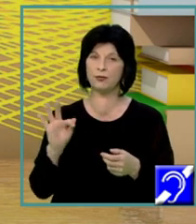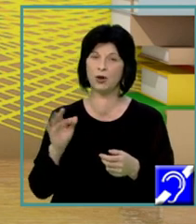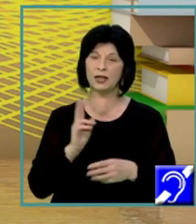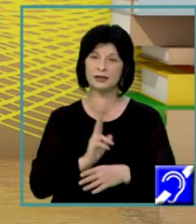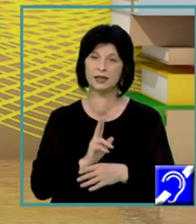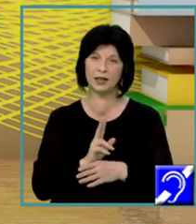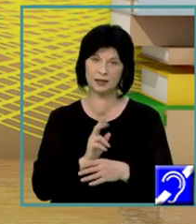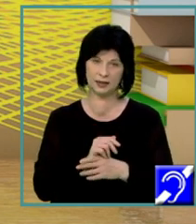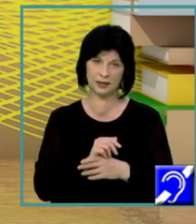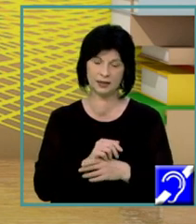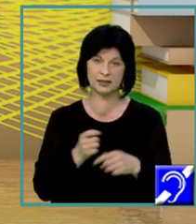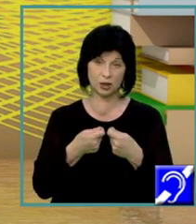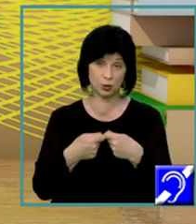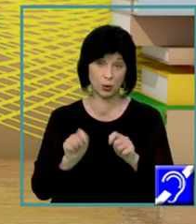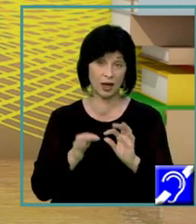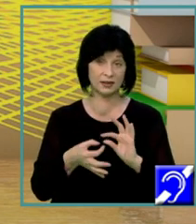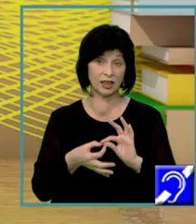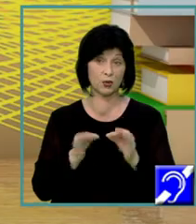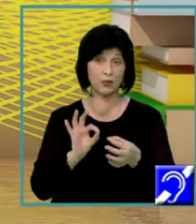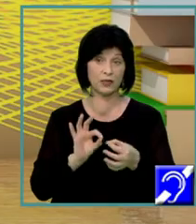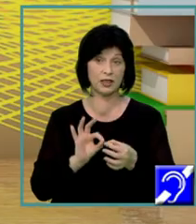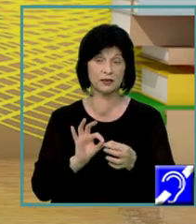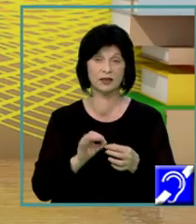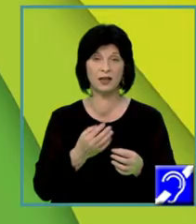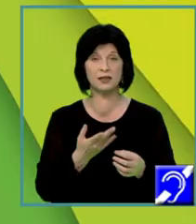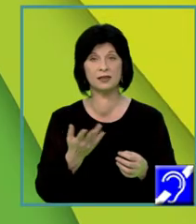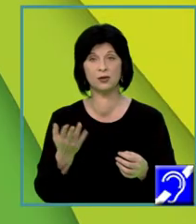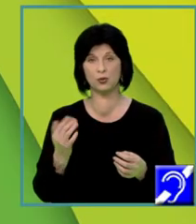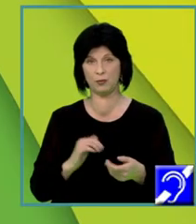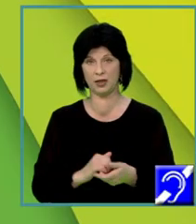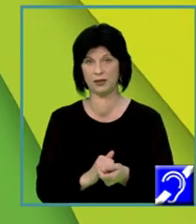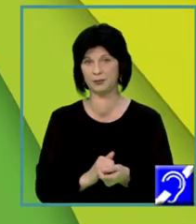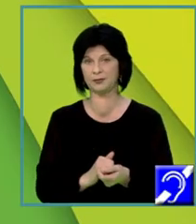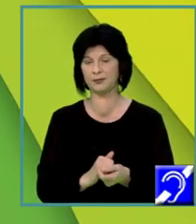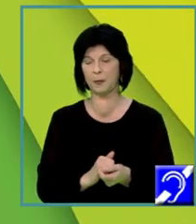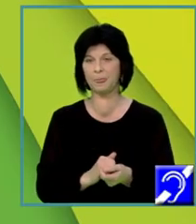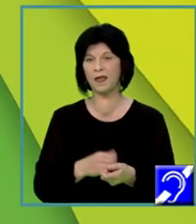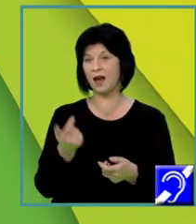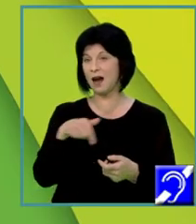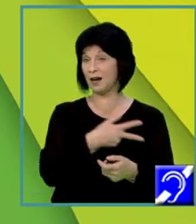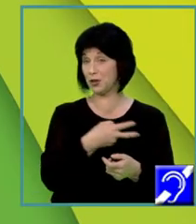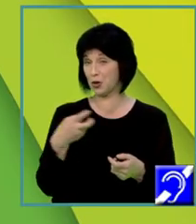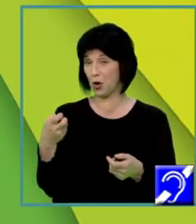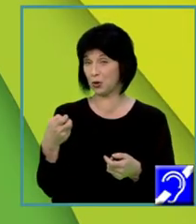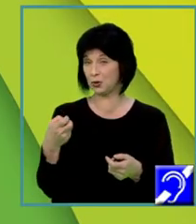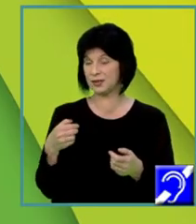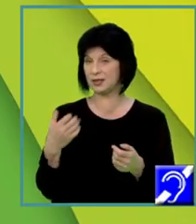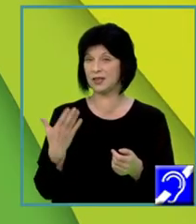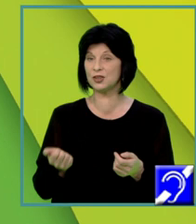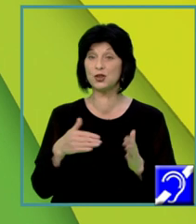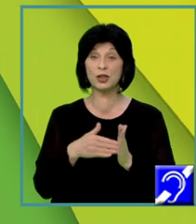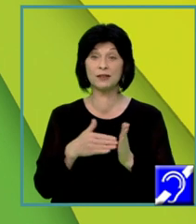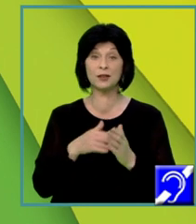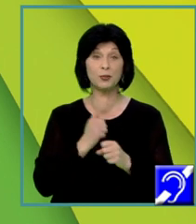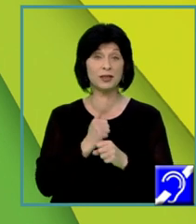conjuncție, nu este luată în calcul. Ba da, se numără punct cu punct. În concluzie, dragi elevi, ce aveți de făcut? Citiți cu